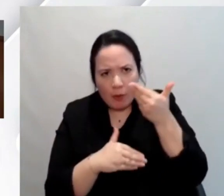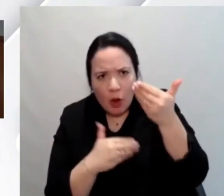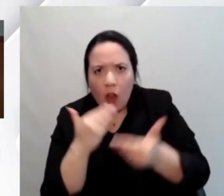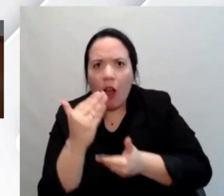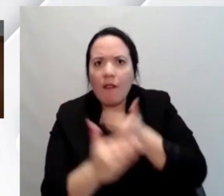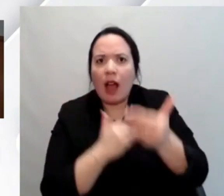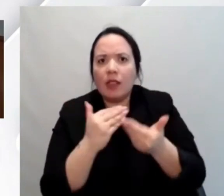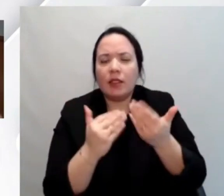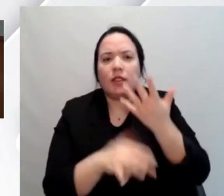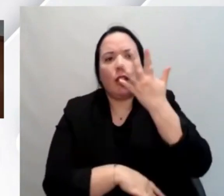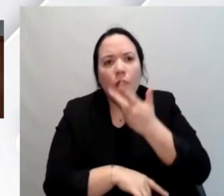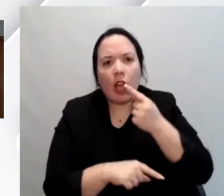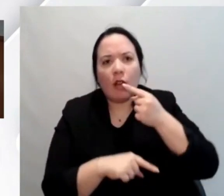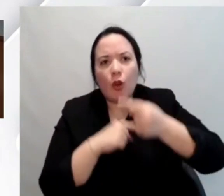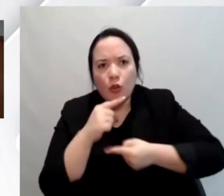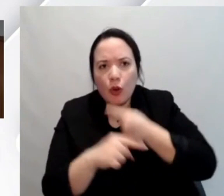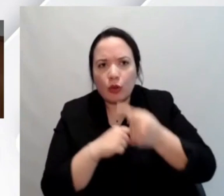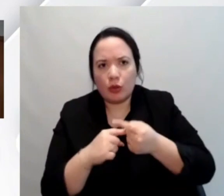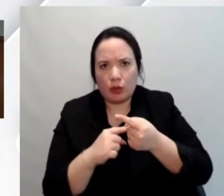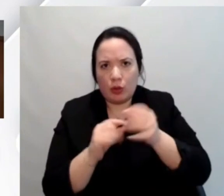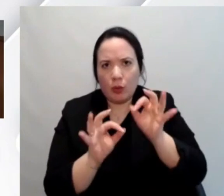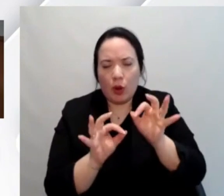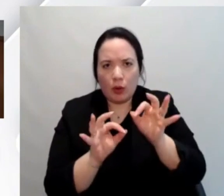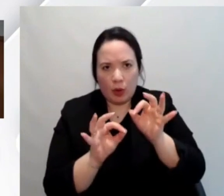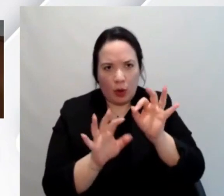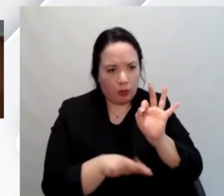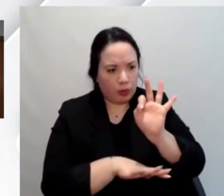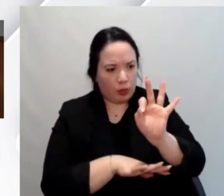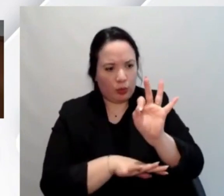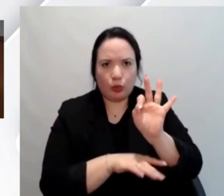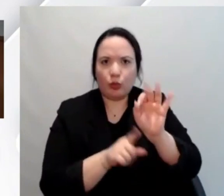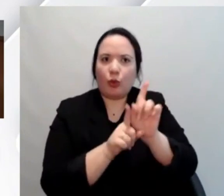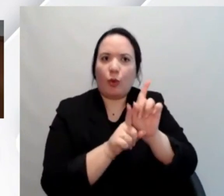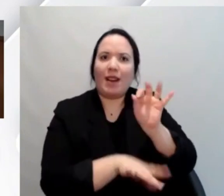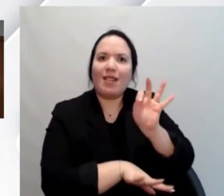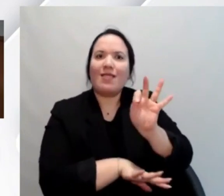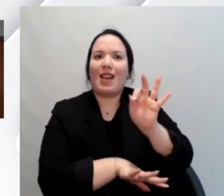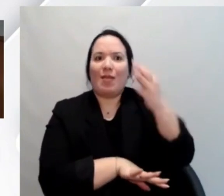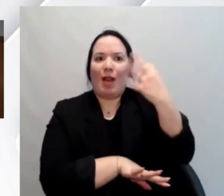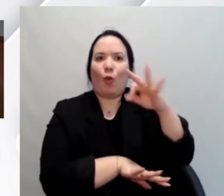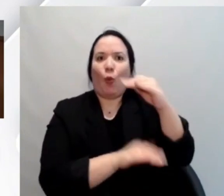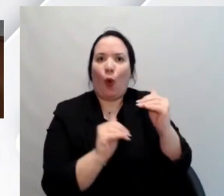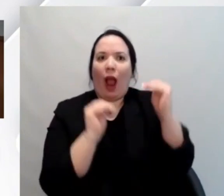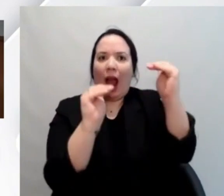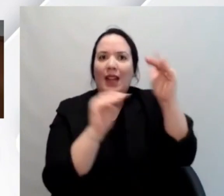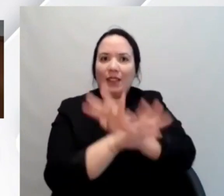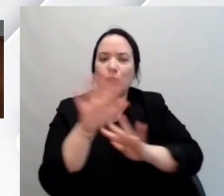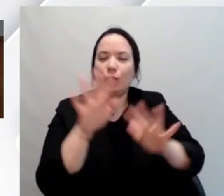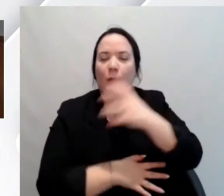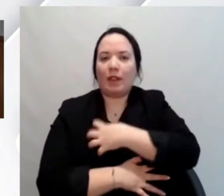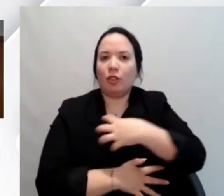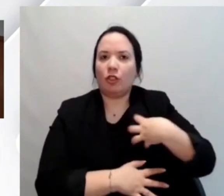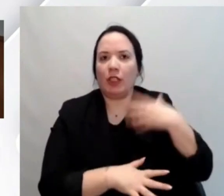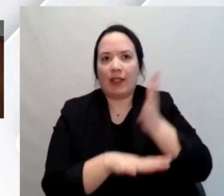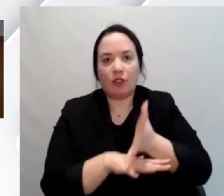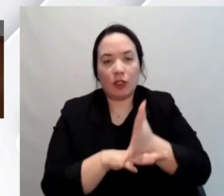per farlo restare un punto di riferimento di qualità per l'informazione scientifica sull